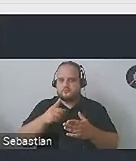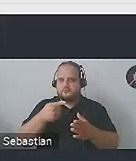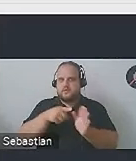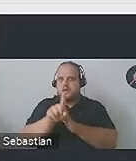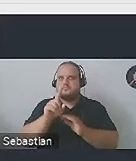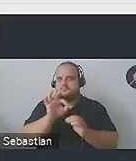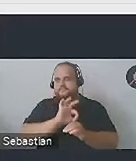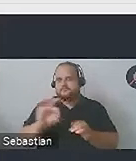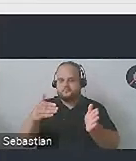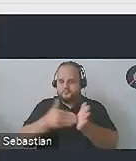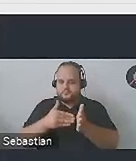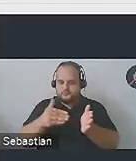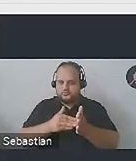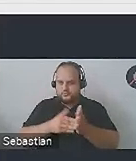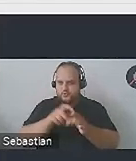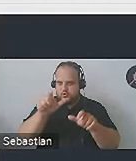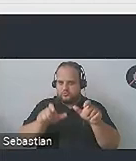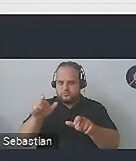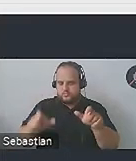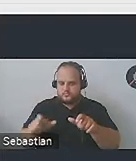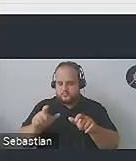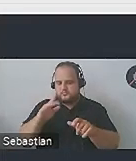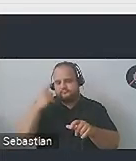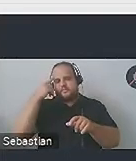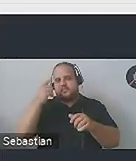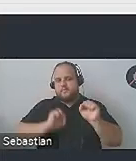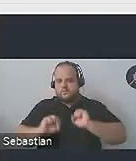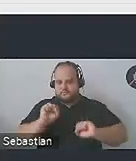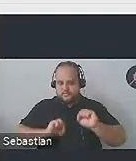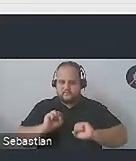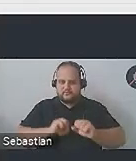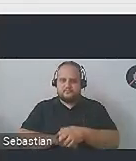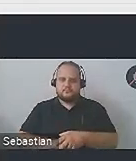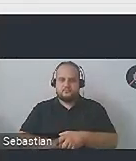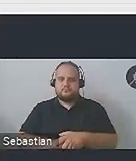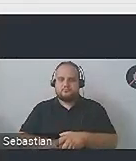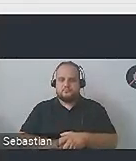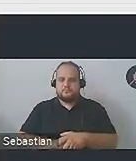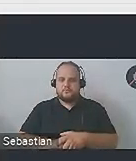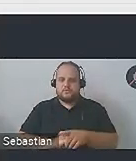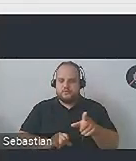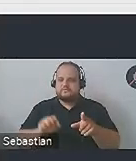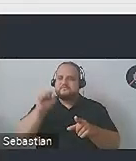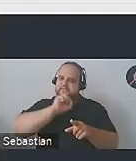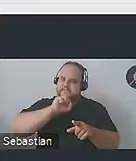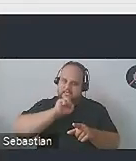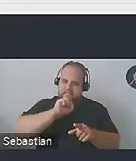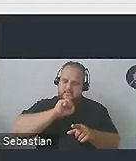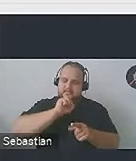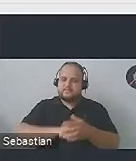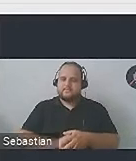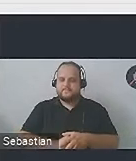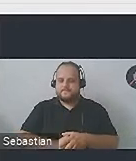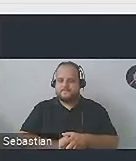potrzeb niektórych w domyśle niepełnosprawnych grup odbiorców. I to jest ta stara definicja, w myśl której